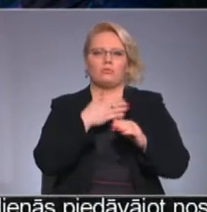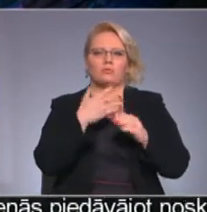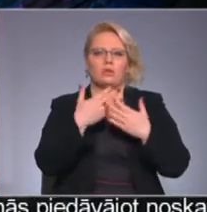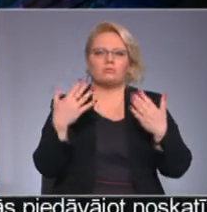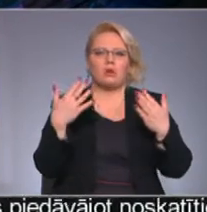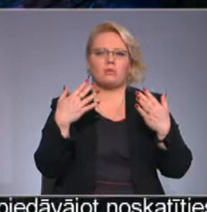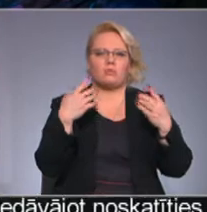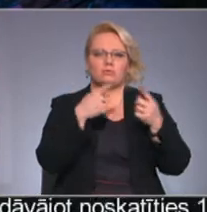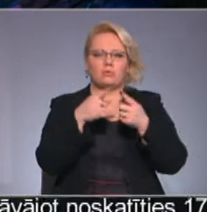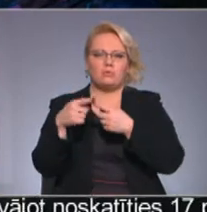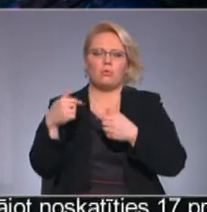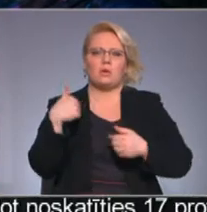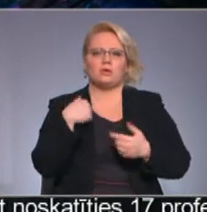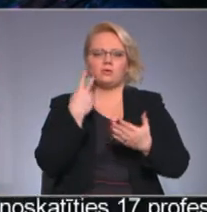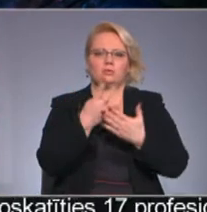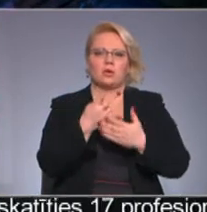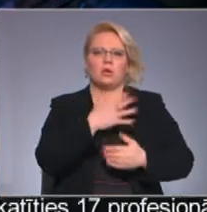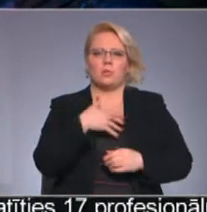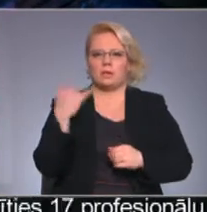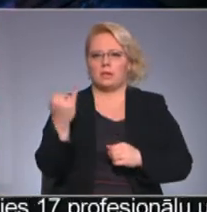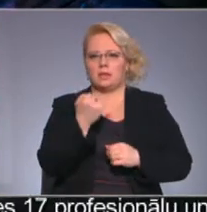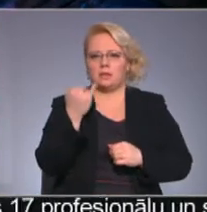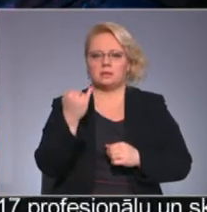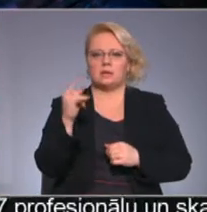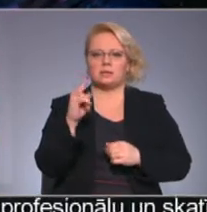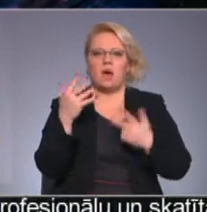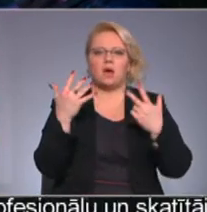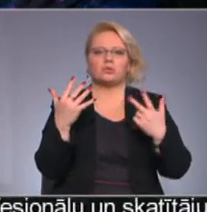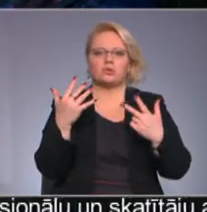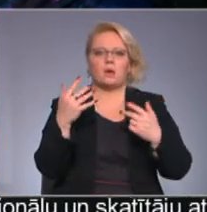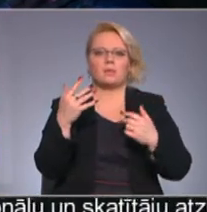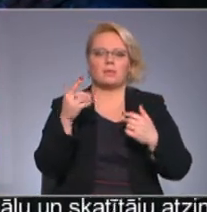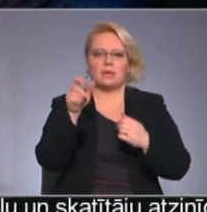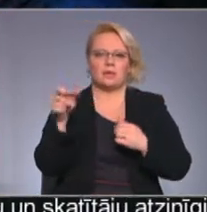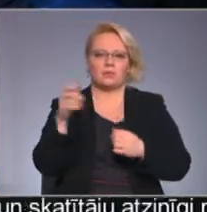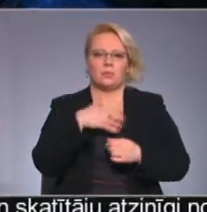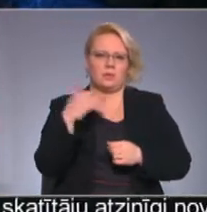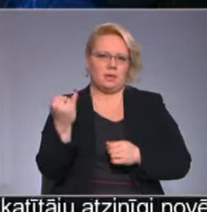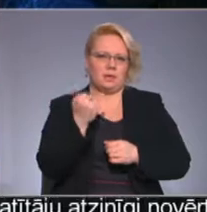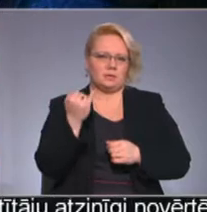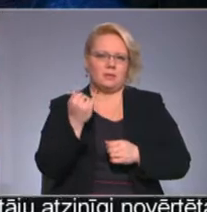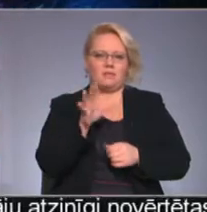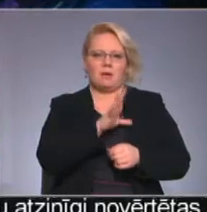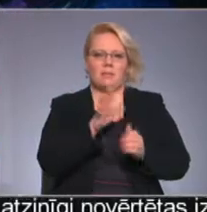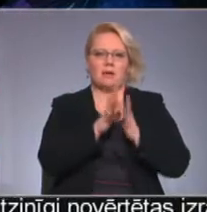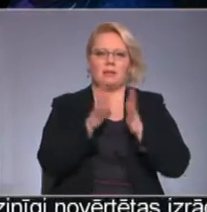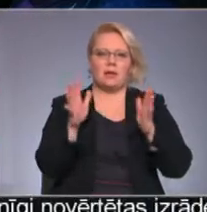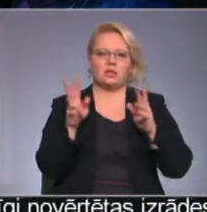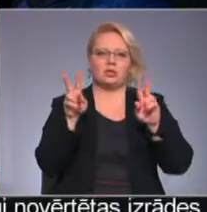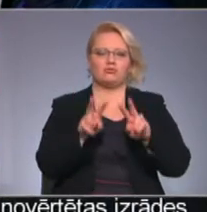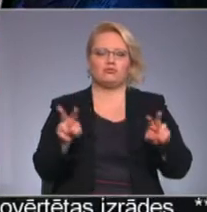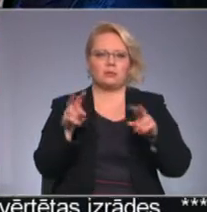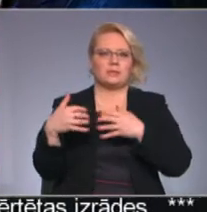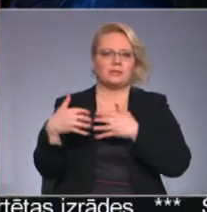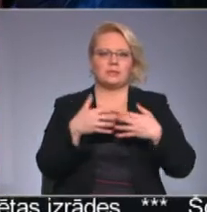un es uzskatu, ka ļoti interesants ir astotnieks. Vai bija lielas žūrīs cīņas